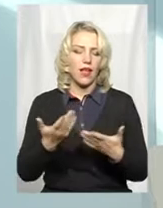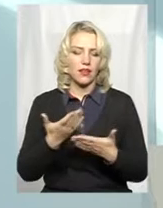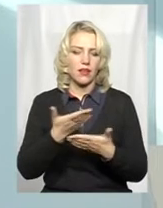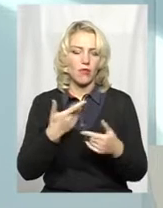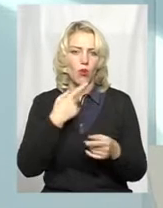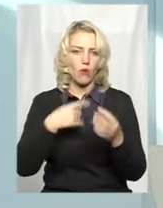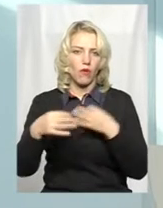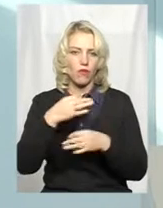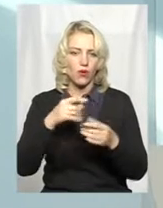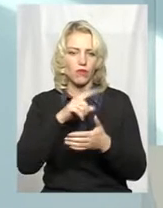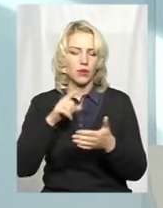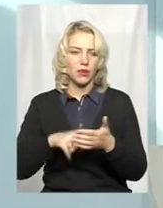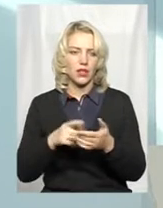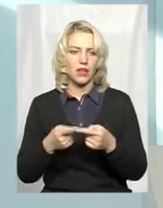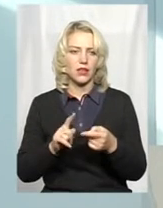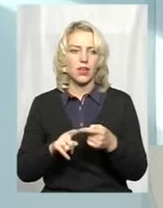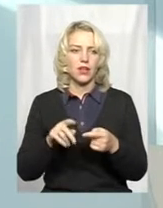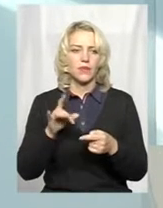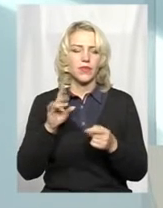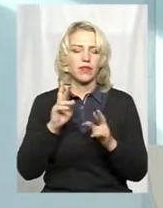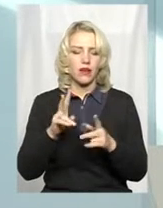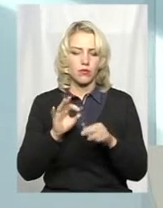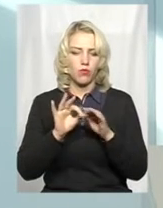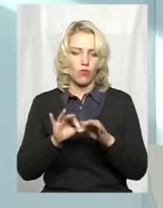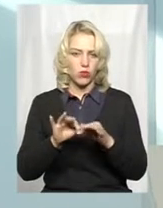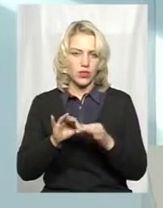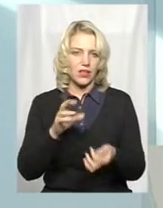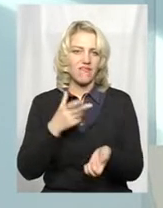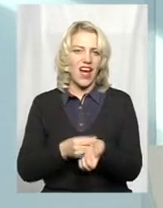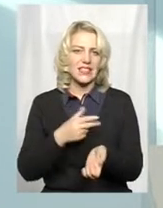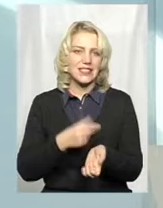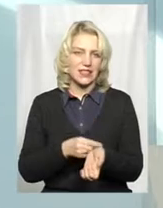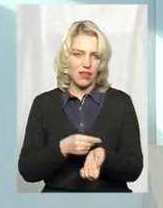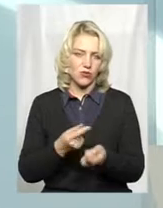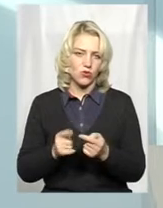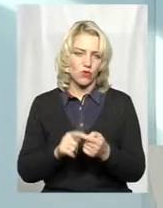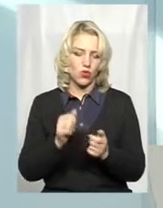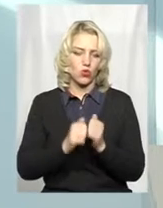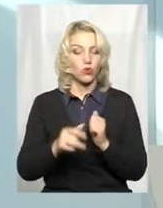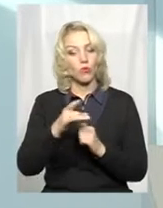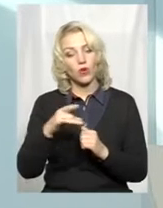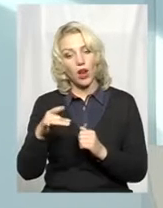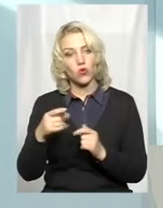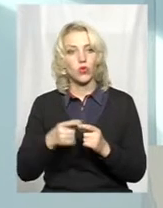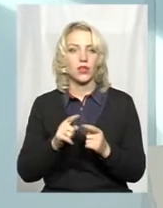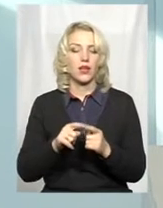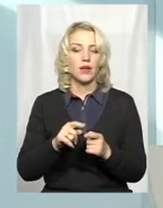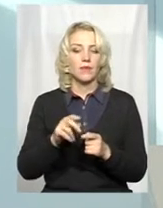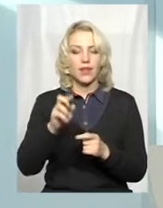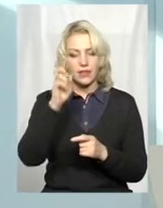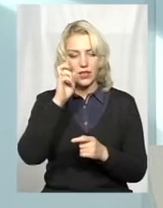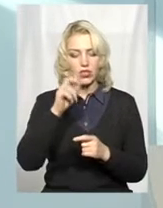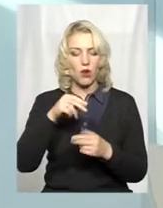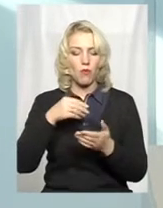обговорили питання, яким же саме чином проводити вакцинацію. Відповідно, такі в кожному районі Держпродспоживслужба, це було